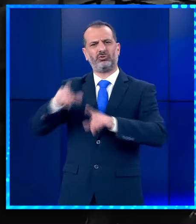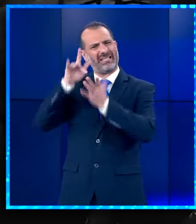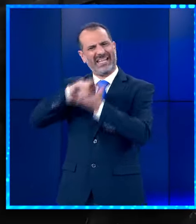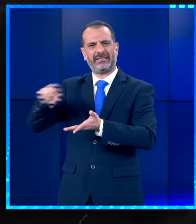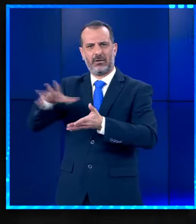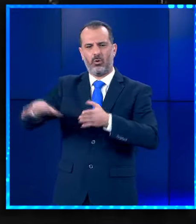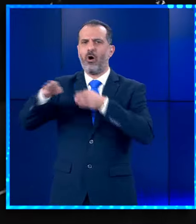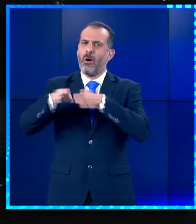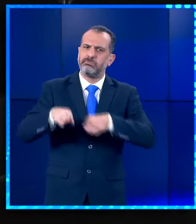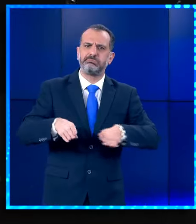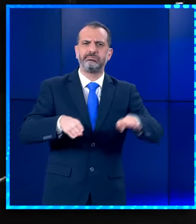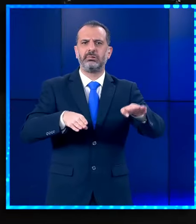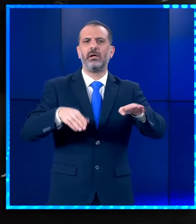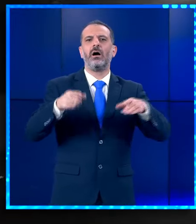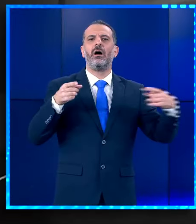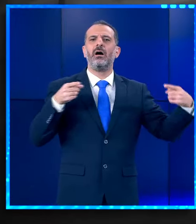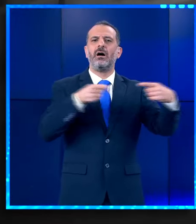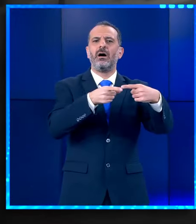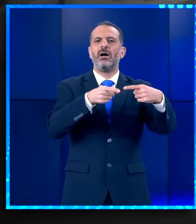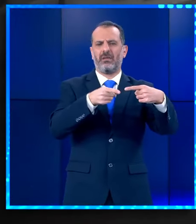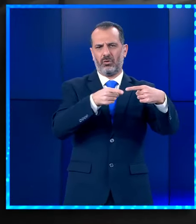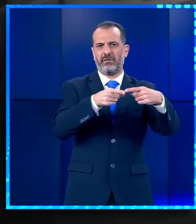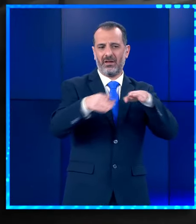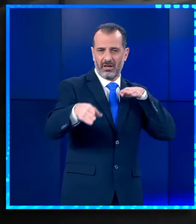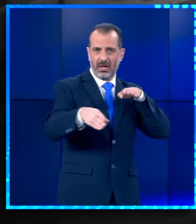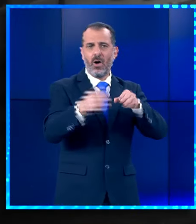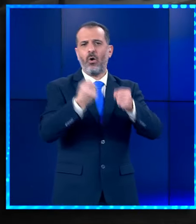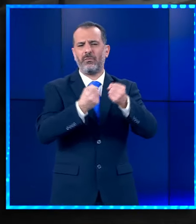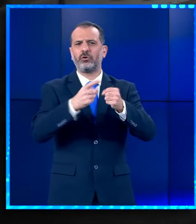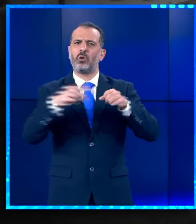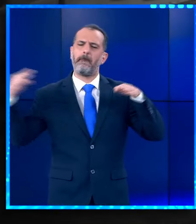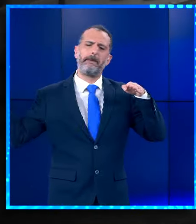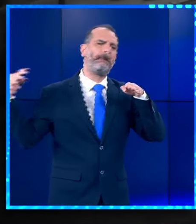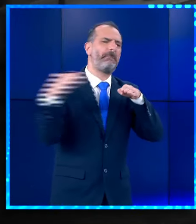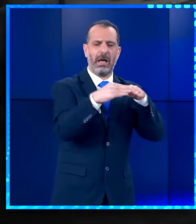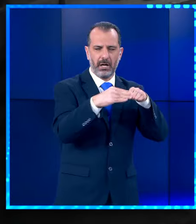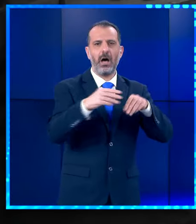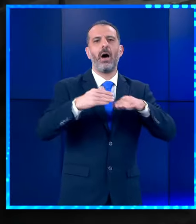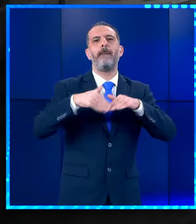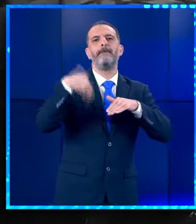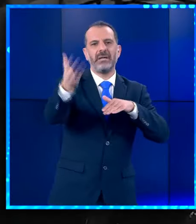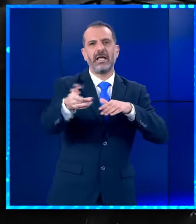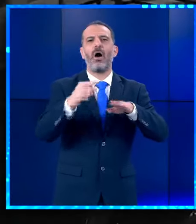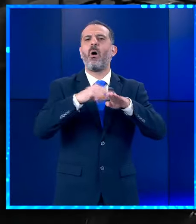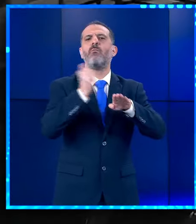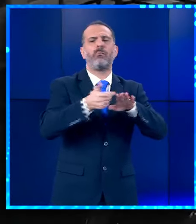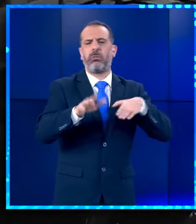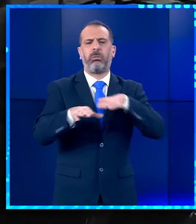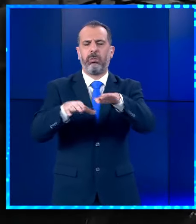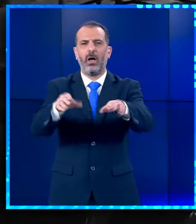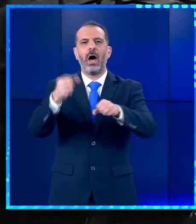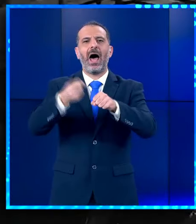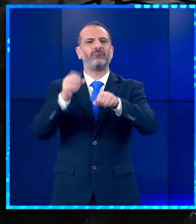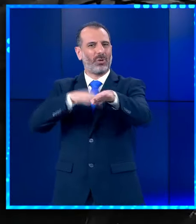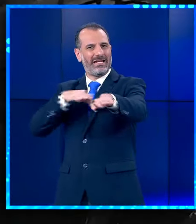δρομολόγιο. Το στός συμβολή των οδών λαοδικίας και ταρσού συγκρούστηκε με διερχόμενο οχήμα. Ο οχήμα και στη συνέχεια ακολούθησε τρελή πορεία, έπεσε πάνω σε ταθμευμένα